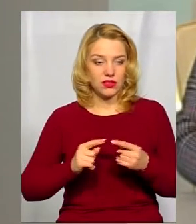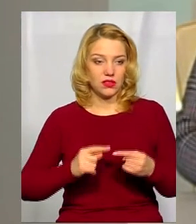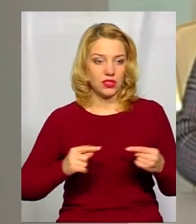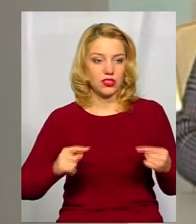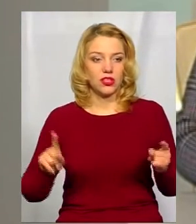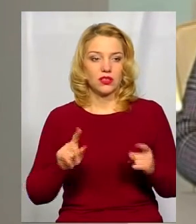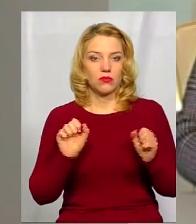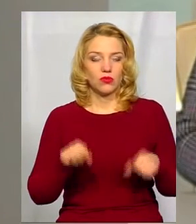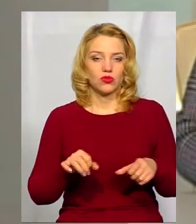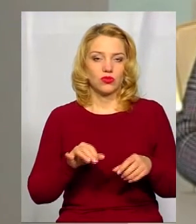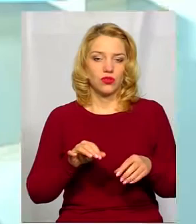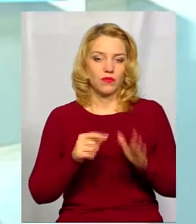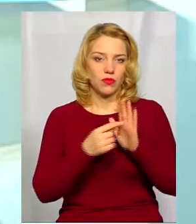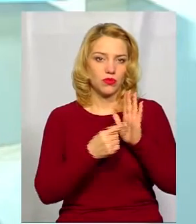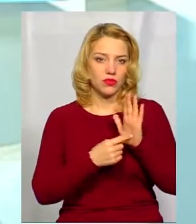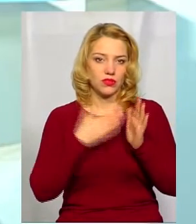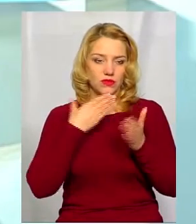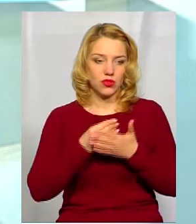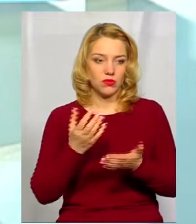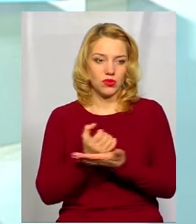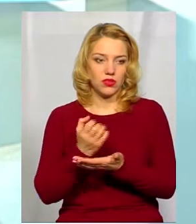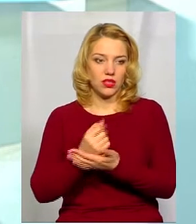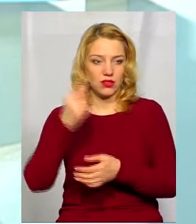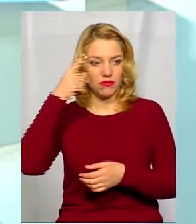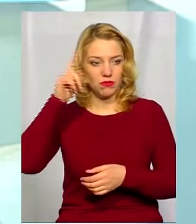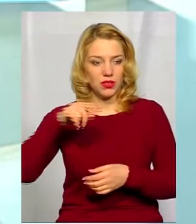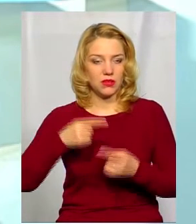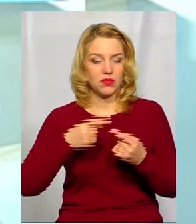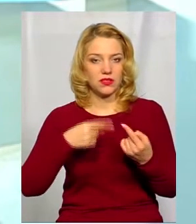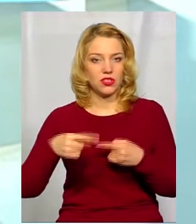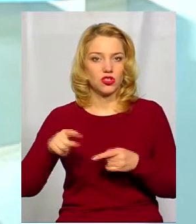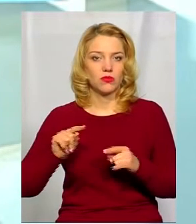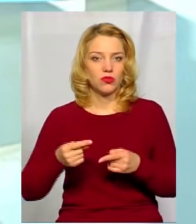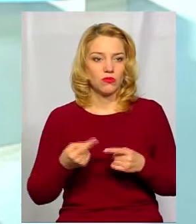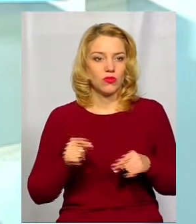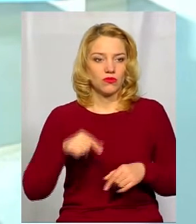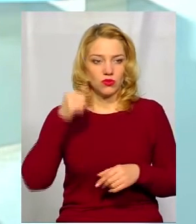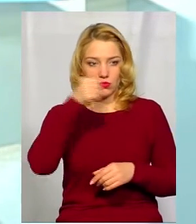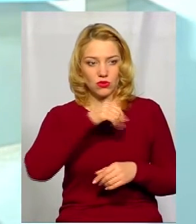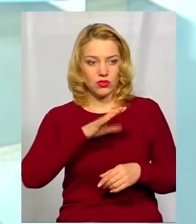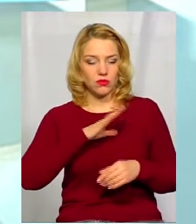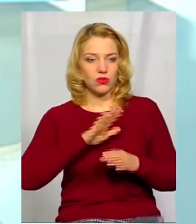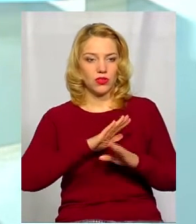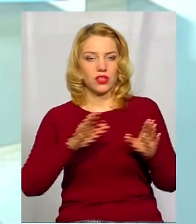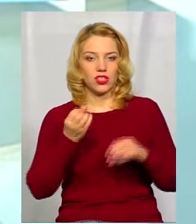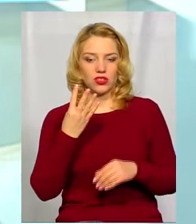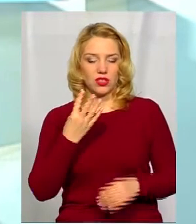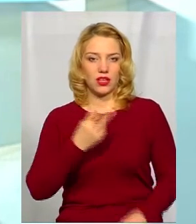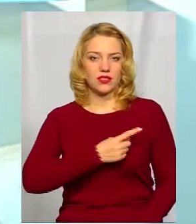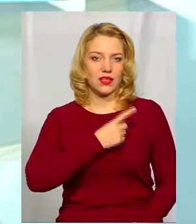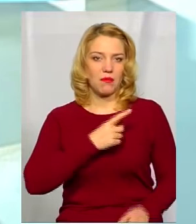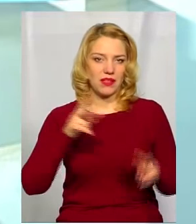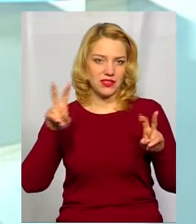якими можуть поділитися своїми досягненнями, вміннями з іншими. І тому в цьому році вже було не 14 майстерок, як